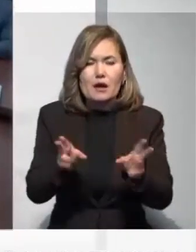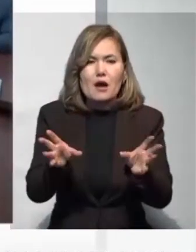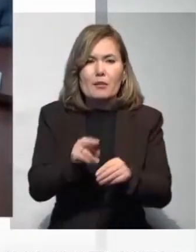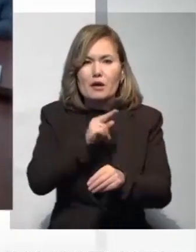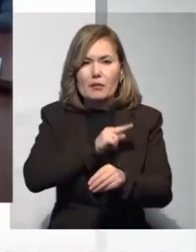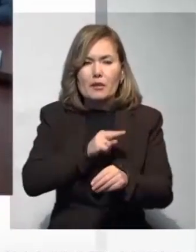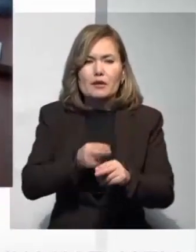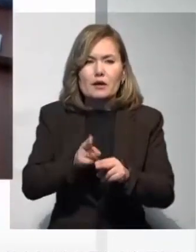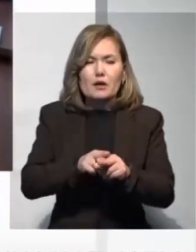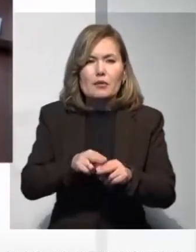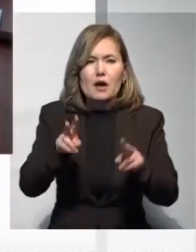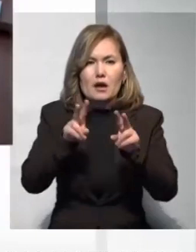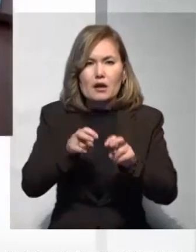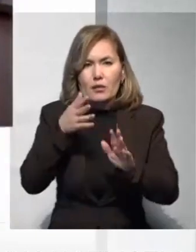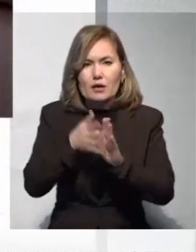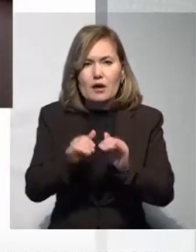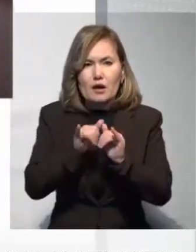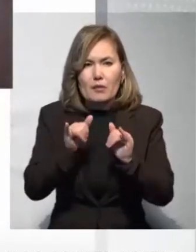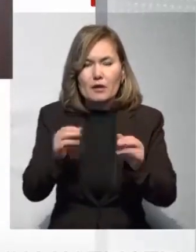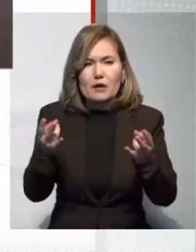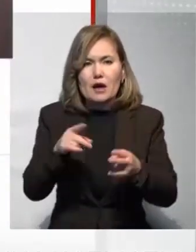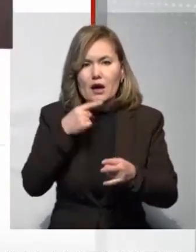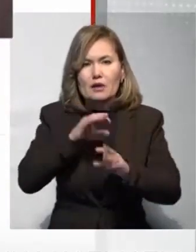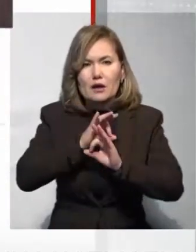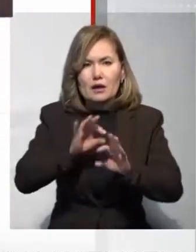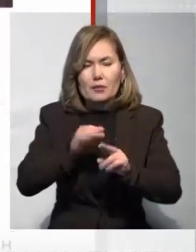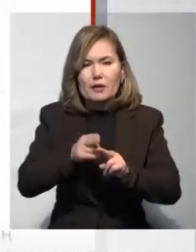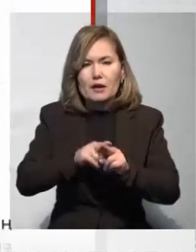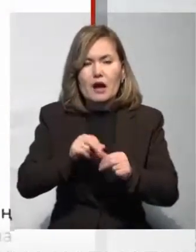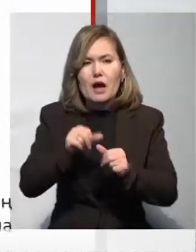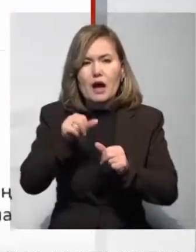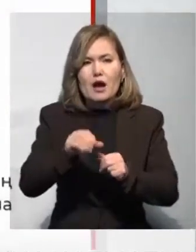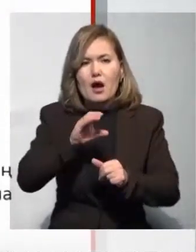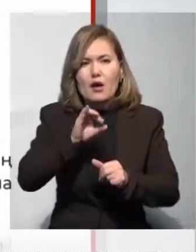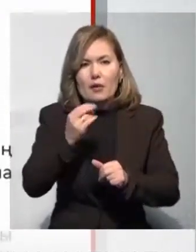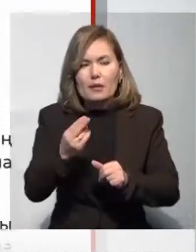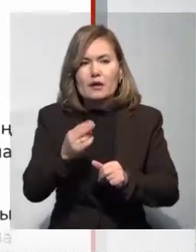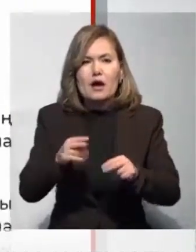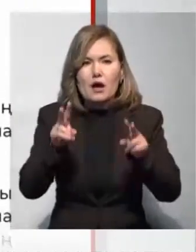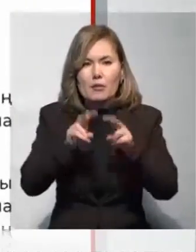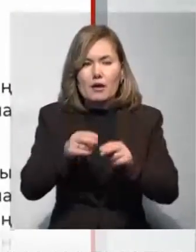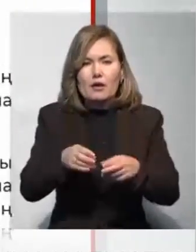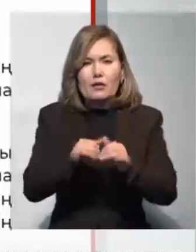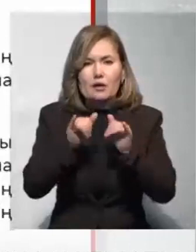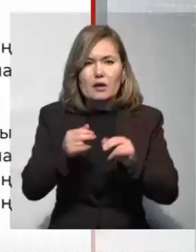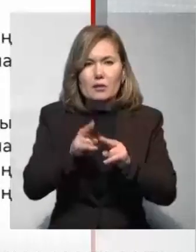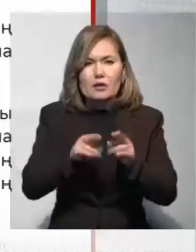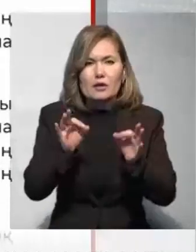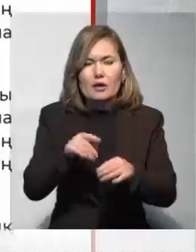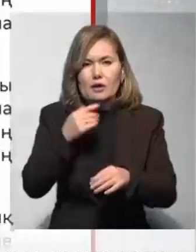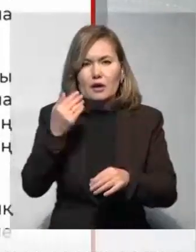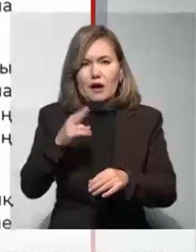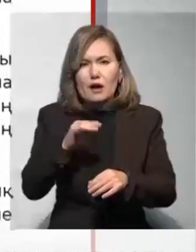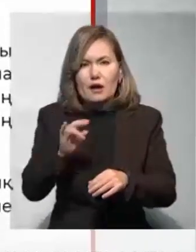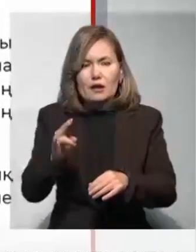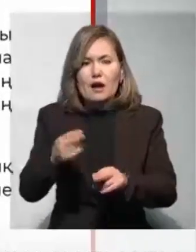қадынасты бегітіп, зерттеу тәсілдерін жетілдіру қажеткілігін керекше атып өтті. Әсіресе, әліметтік зерттеулерді кеңеткен жөмдеді Ерлан